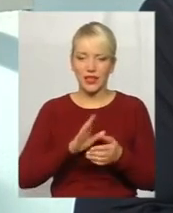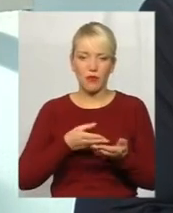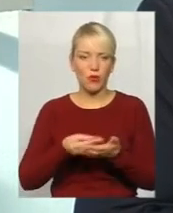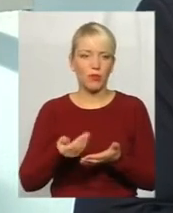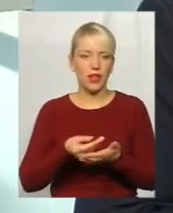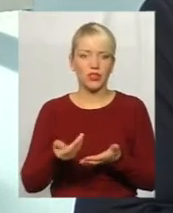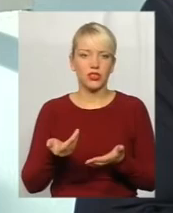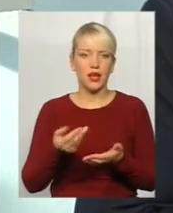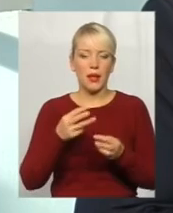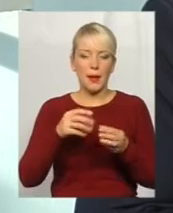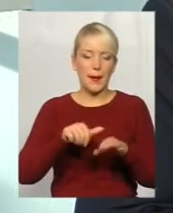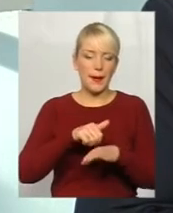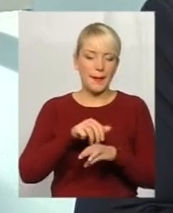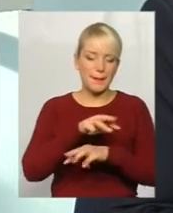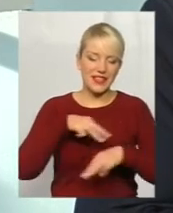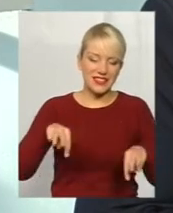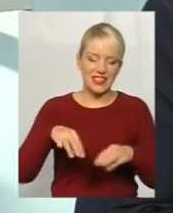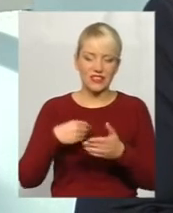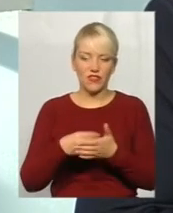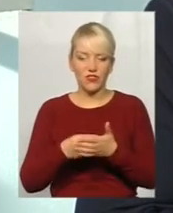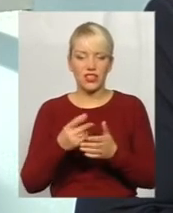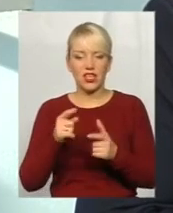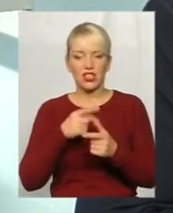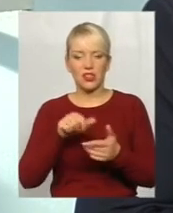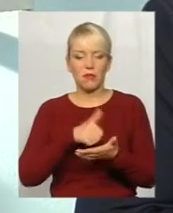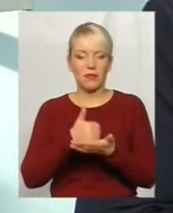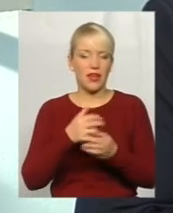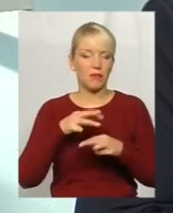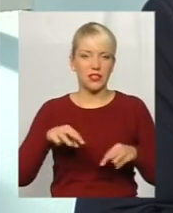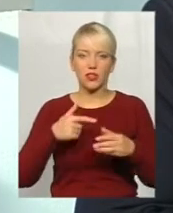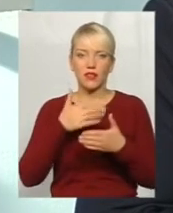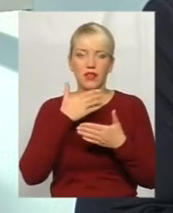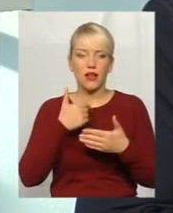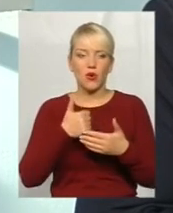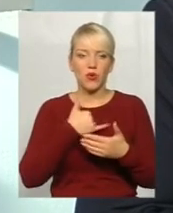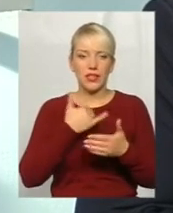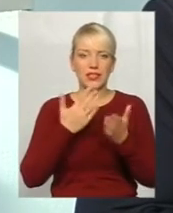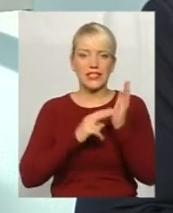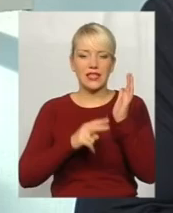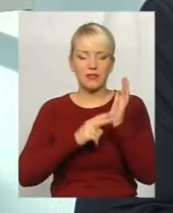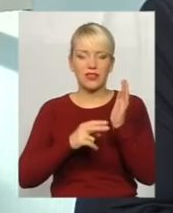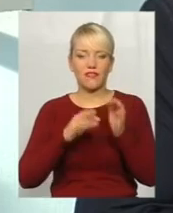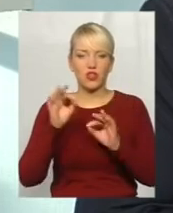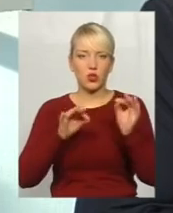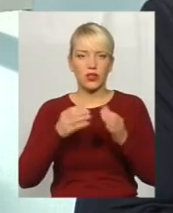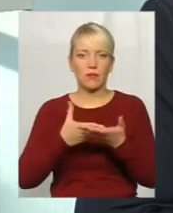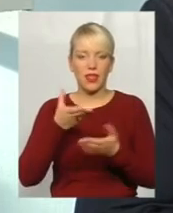чи там прем'єр-міністр, тут добитись не можна. Ми маємо 70% плати за електроенергію